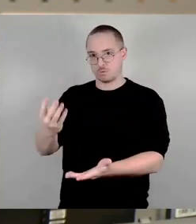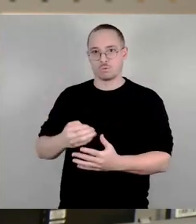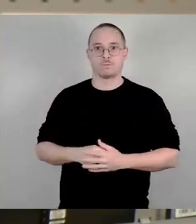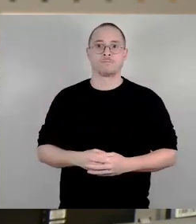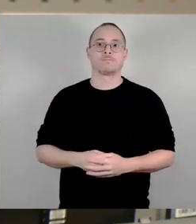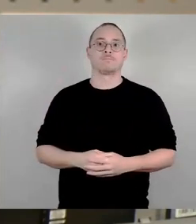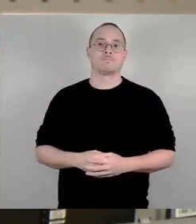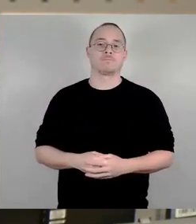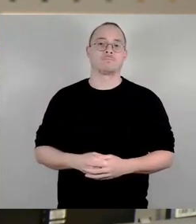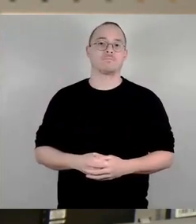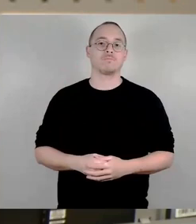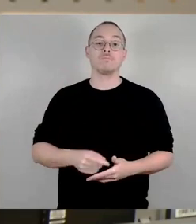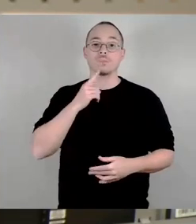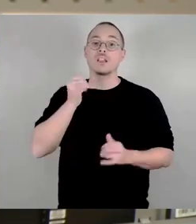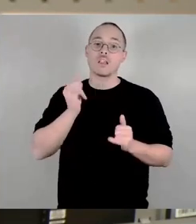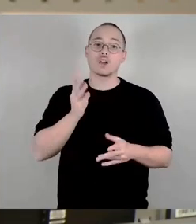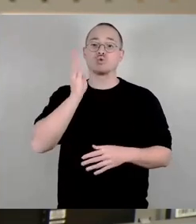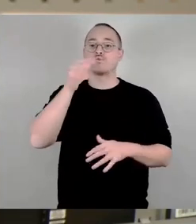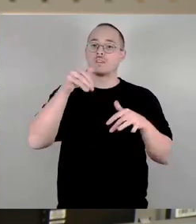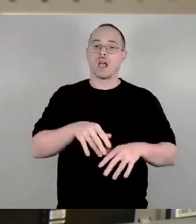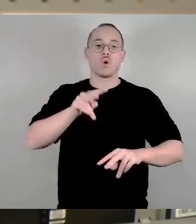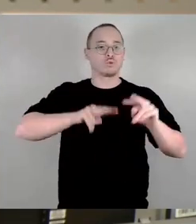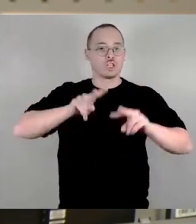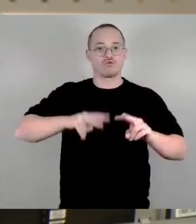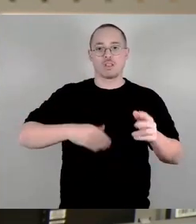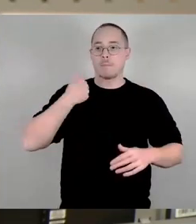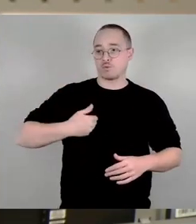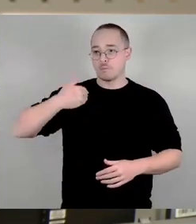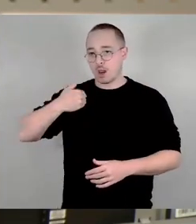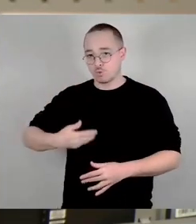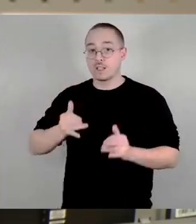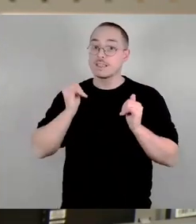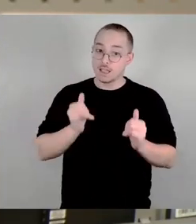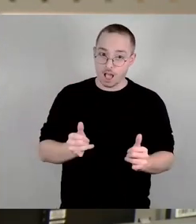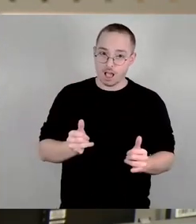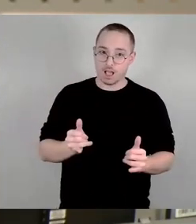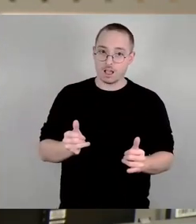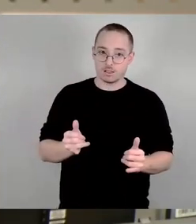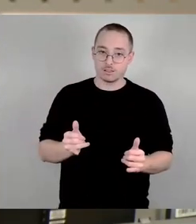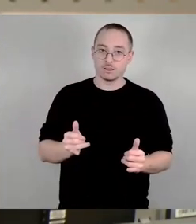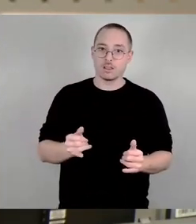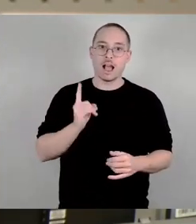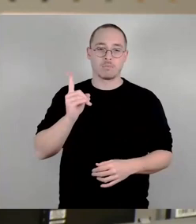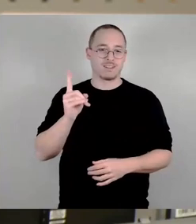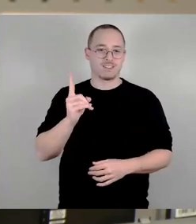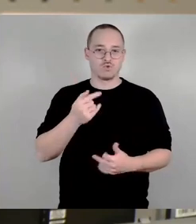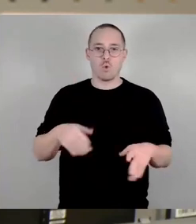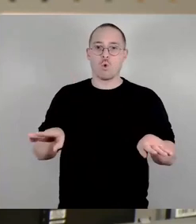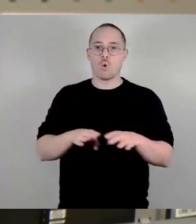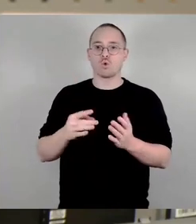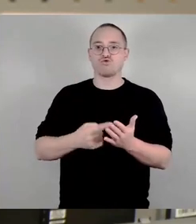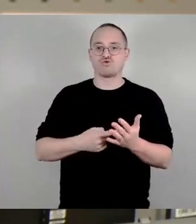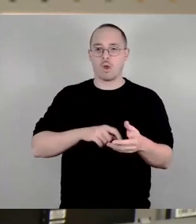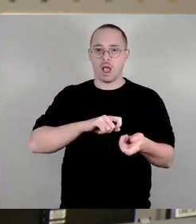aber insgesamt werden wir mit dieser Grundsteuerumsetzung trotzdem keine Mehreinnahmen erzielen. Wir sagen,